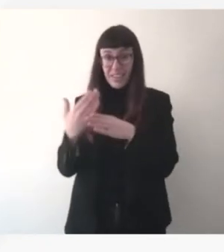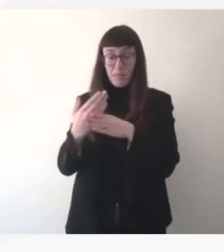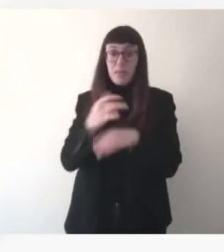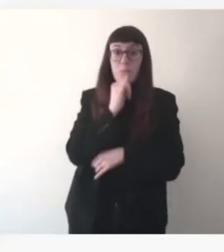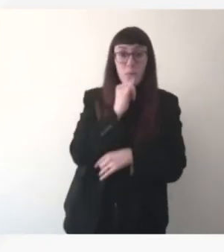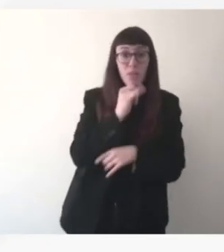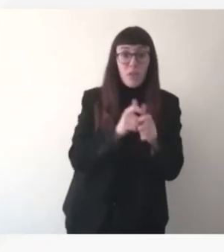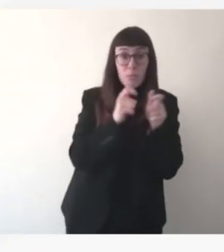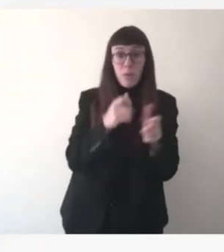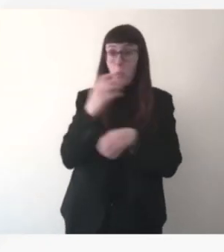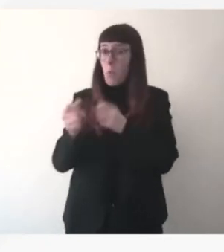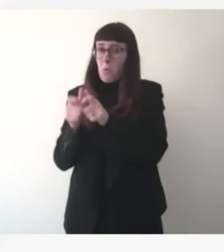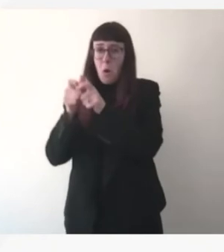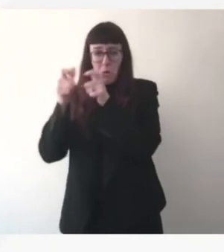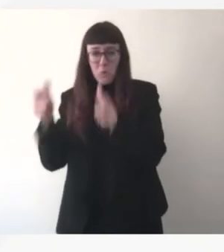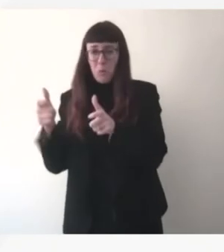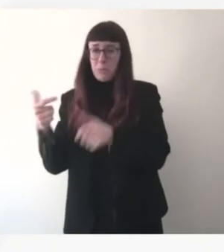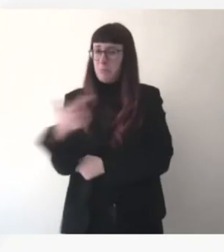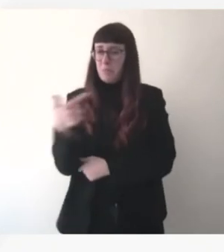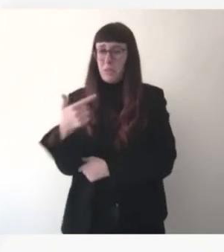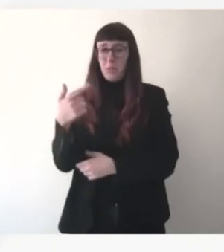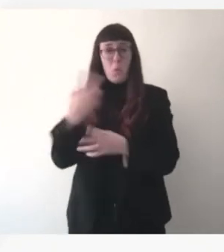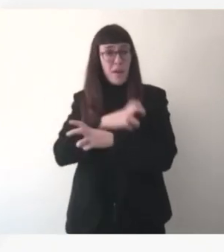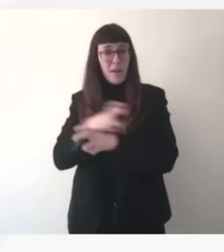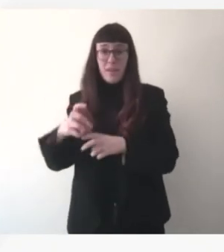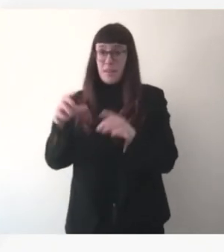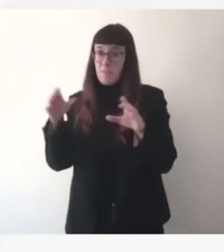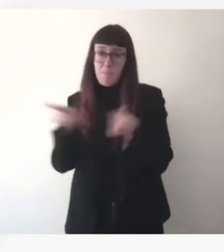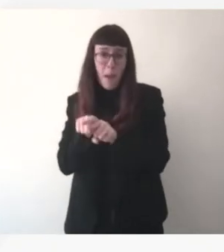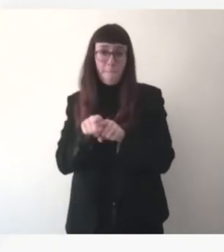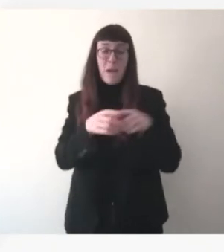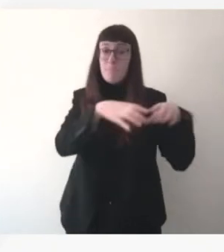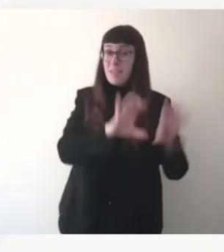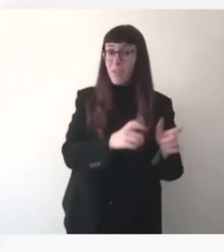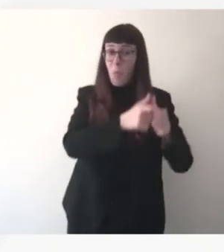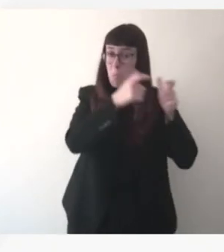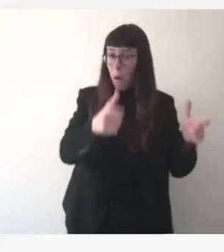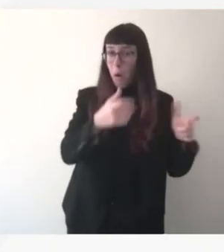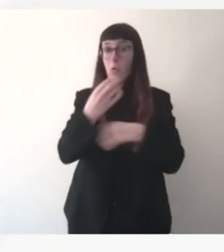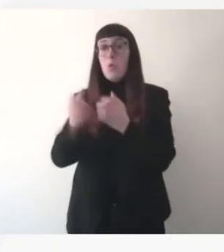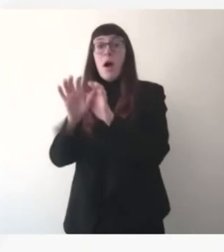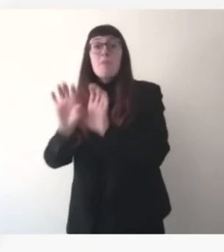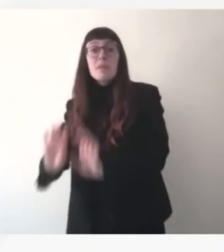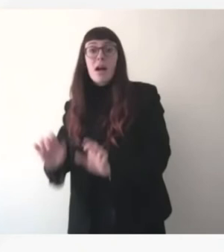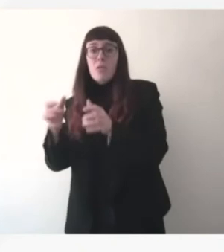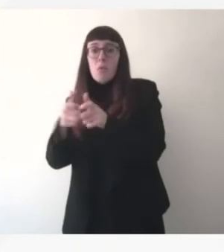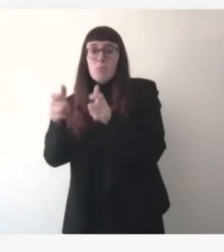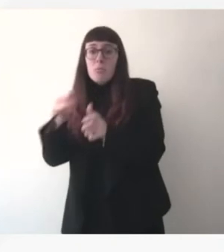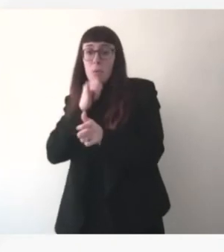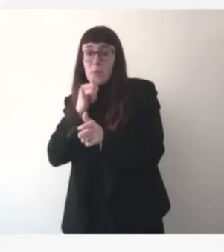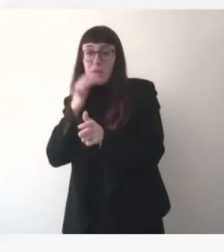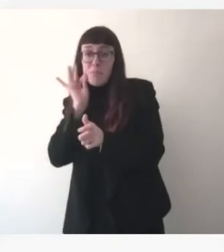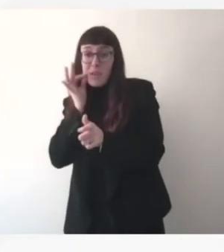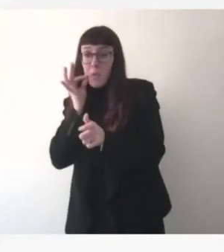vous êtes une petite administration ou l'administration d'une ville de petite taille ou de moyenne taille que vous n'êtes pas en première ligne. On l'a vu d'ailleurs avec ce qui s'est passé